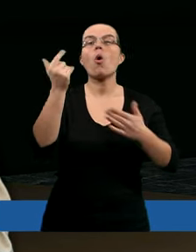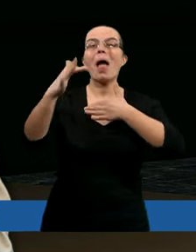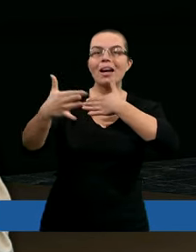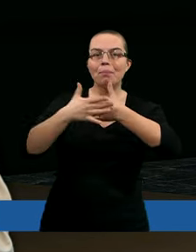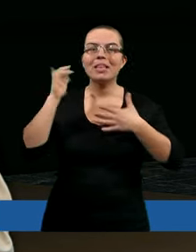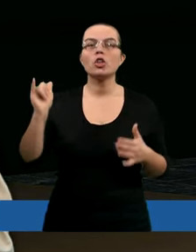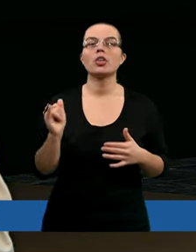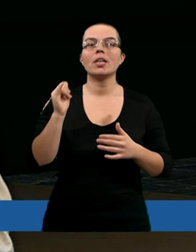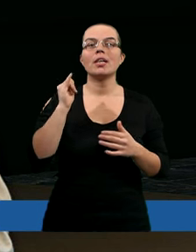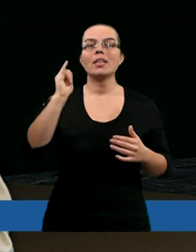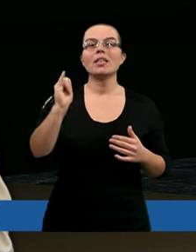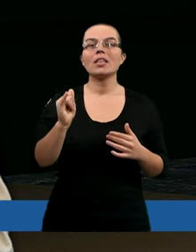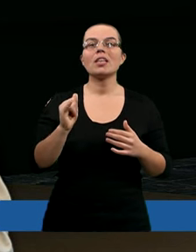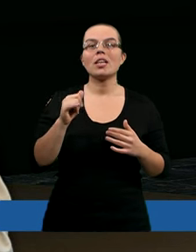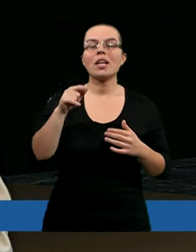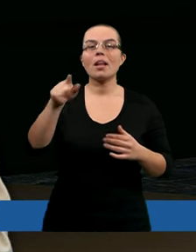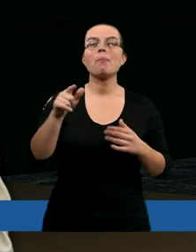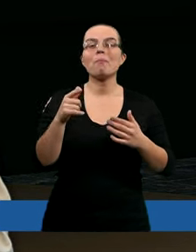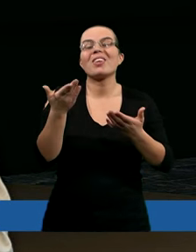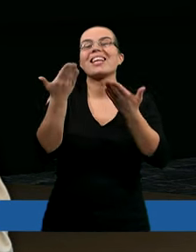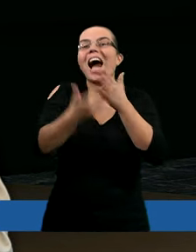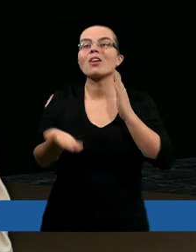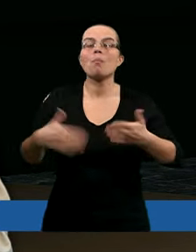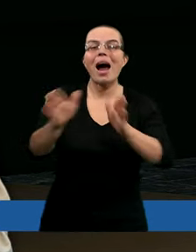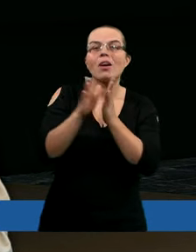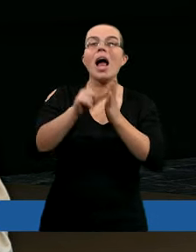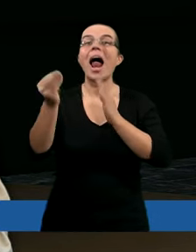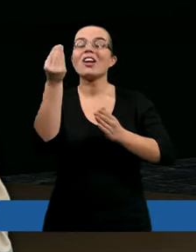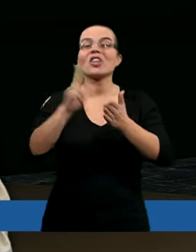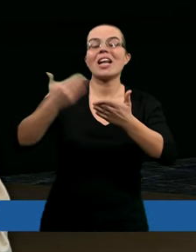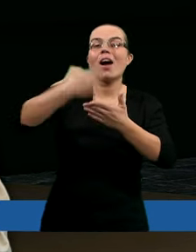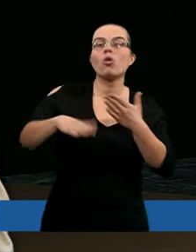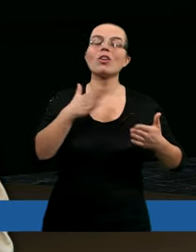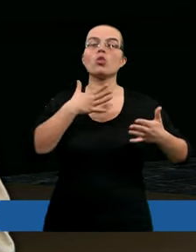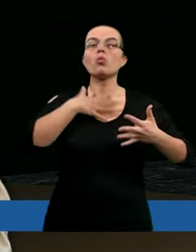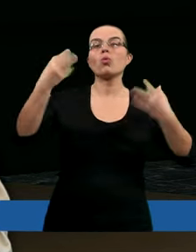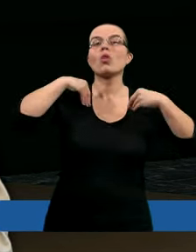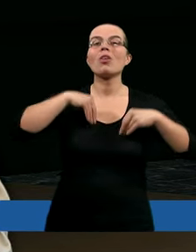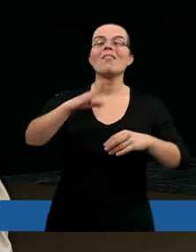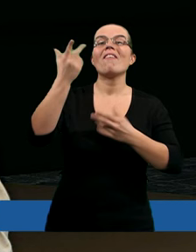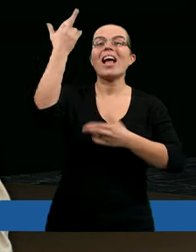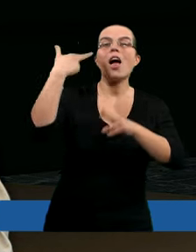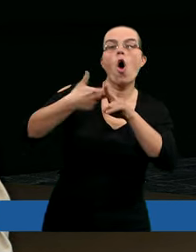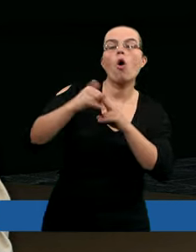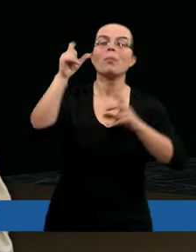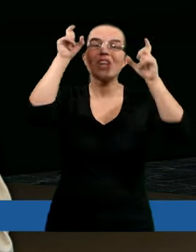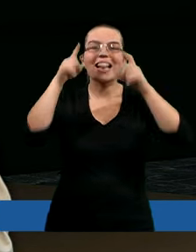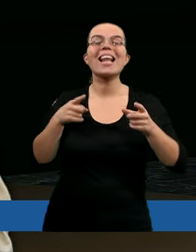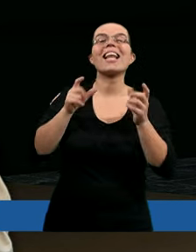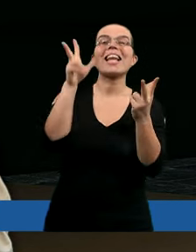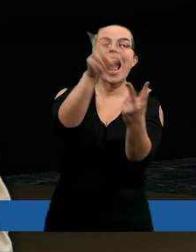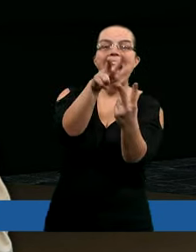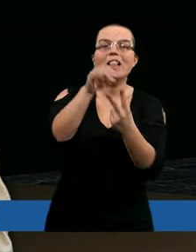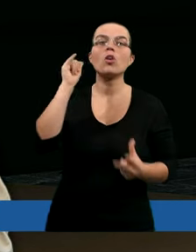i stracił cały majątek. A na koniec jeszcze wiele chorób. Po prostu szatan zaatakował i